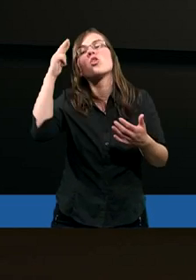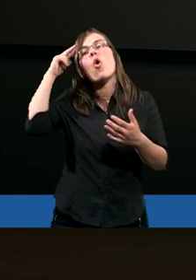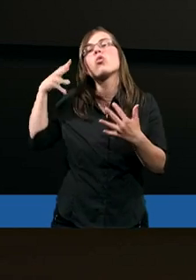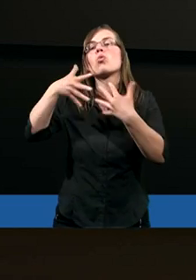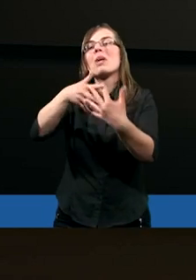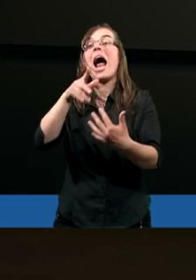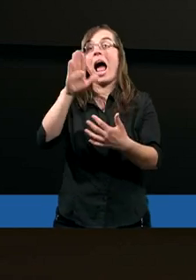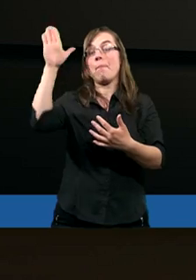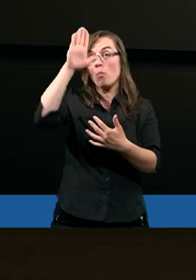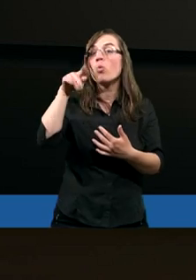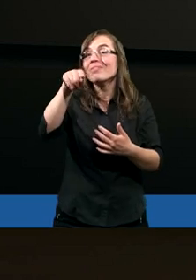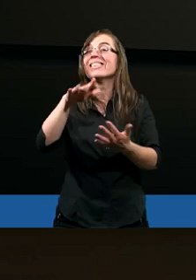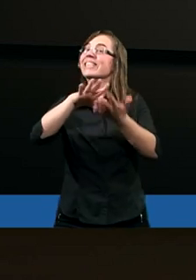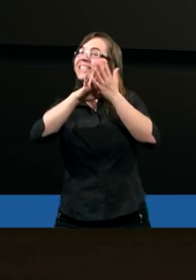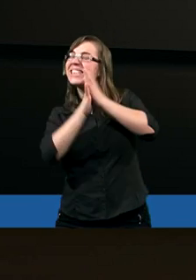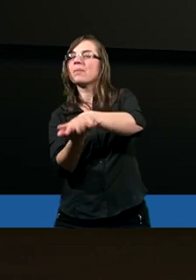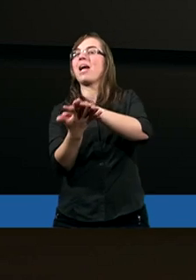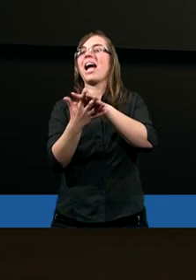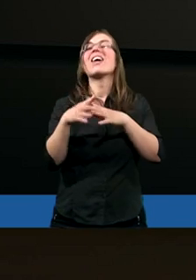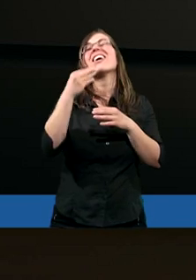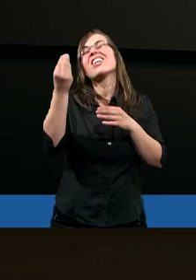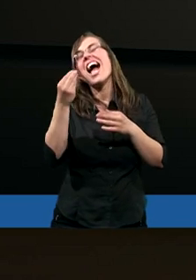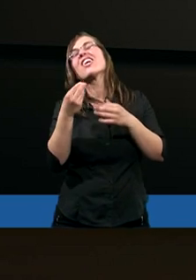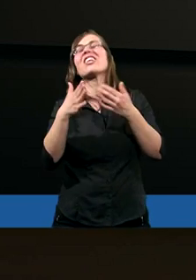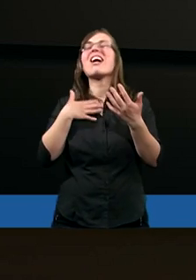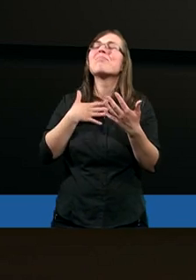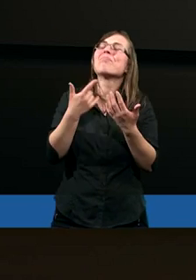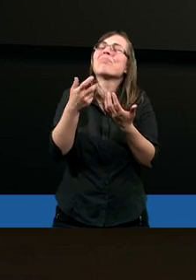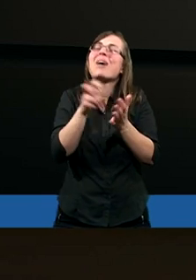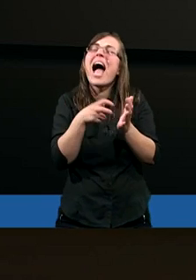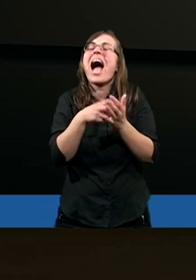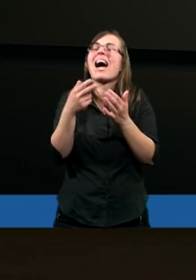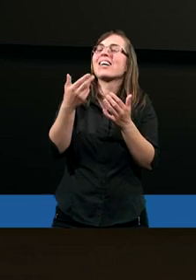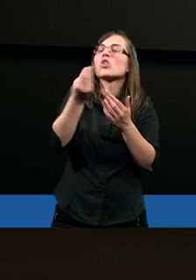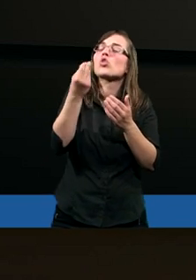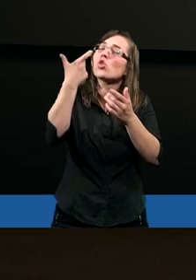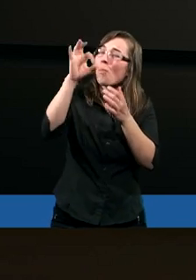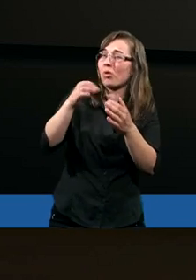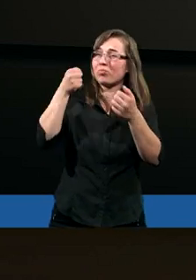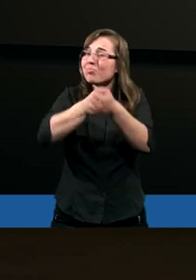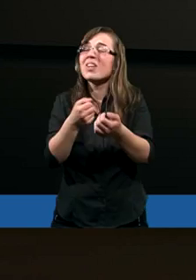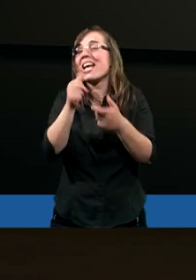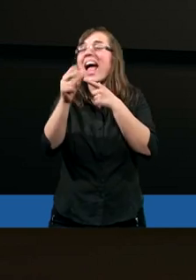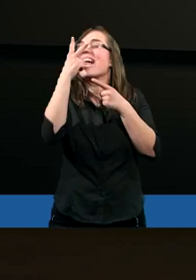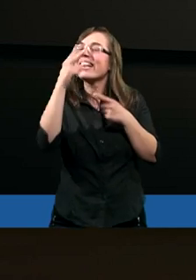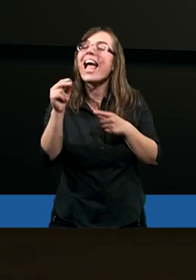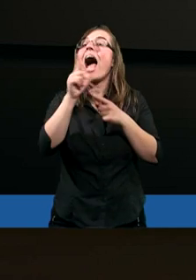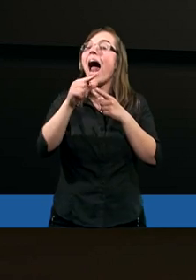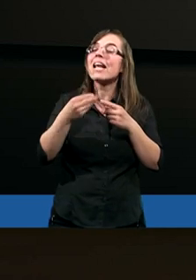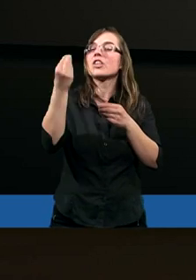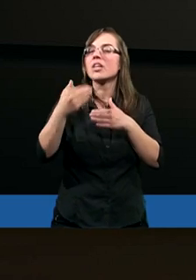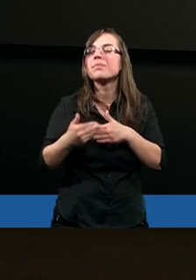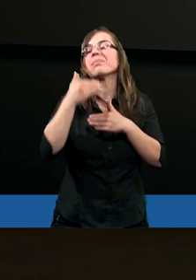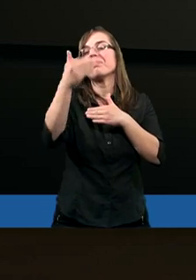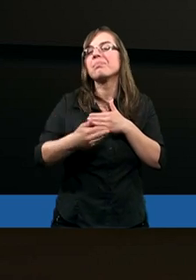I Bóg mnie zmienił. Oczywiście jeszcze daleko, daleko, daleka droga przede mną, droga rozwoju, ale